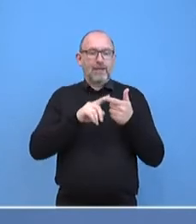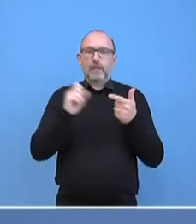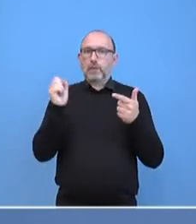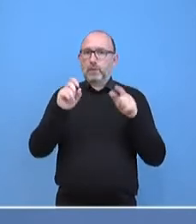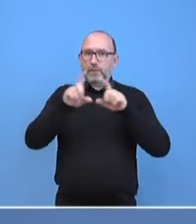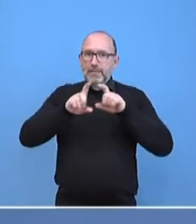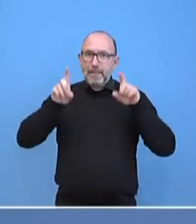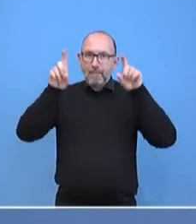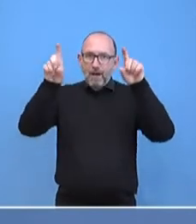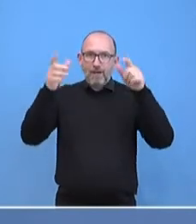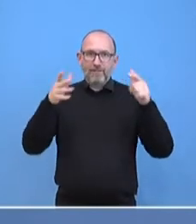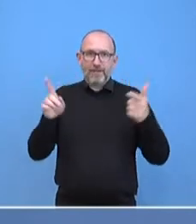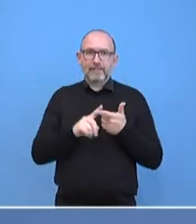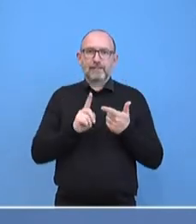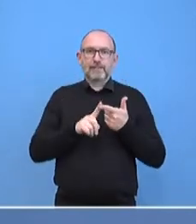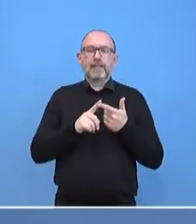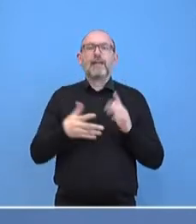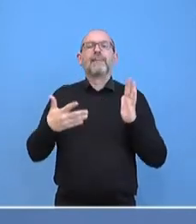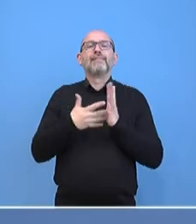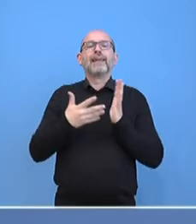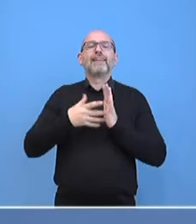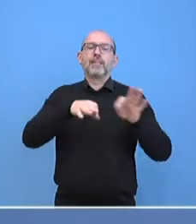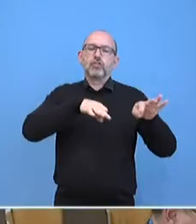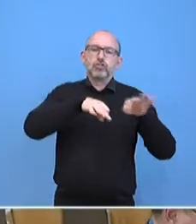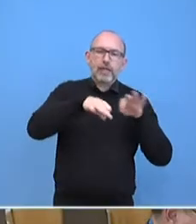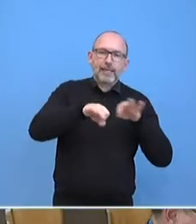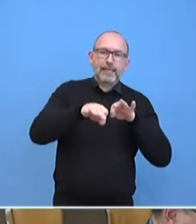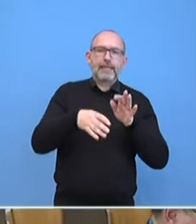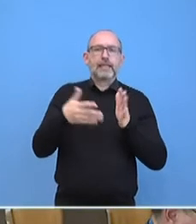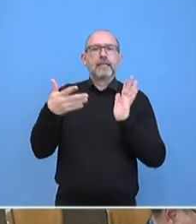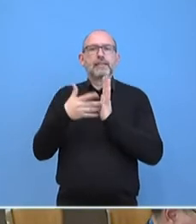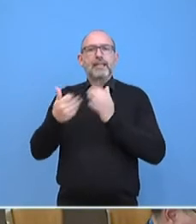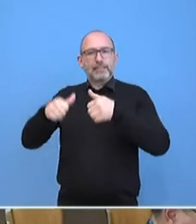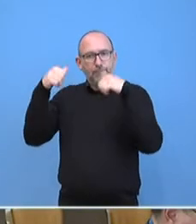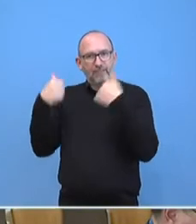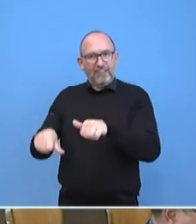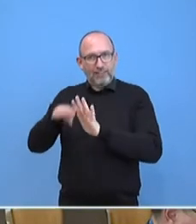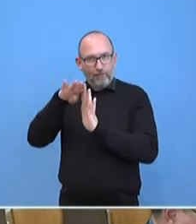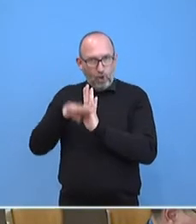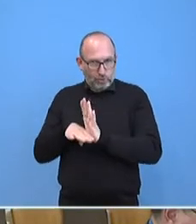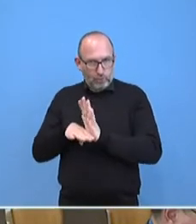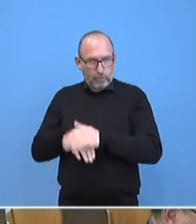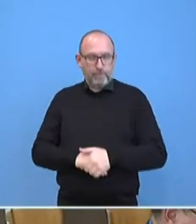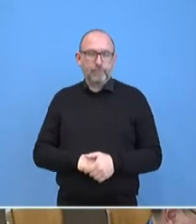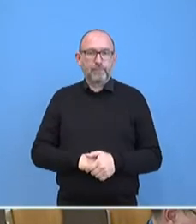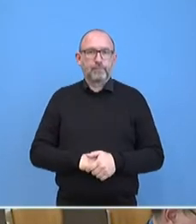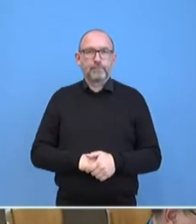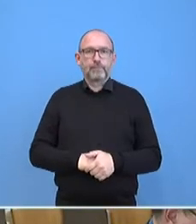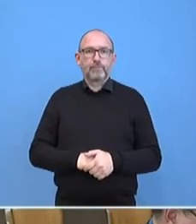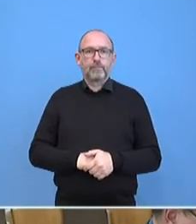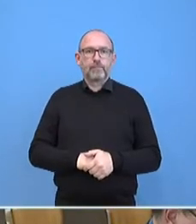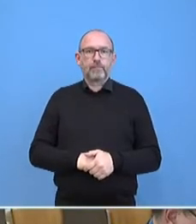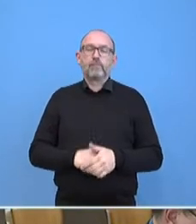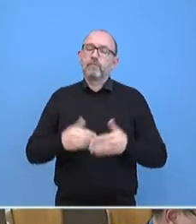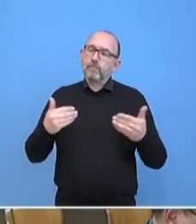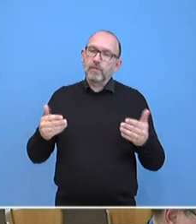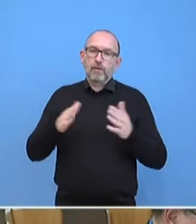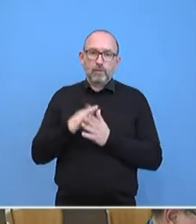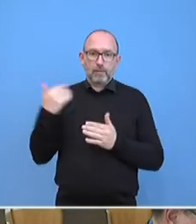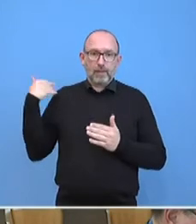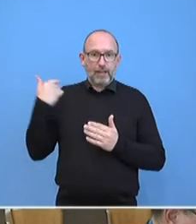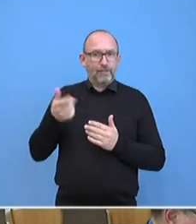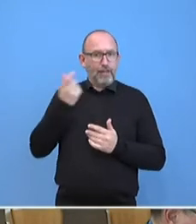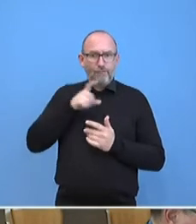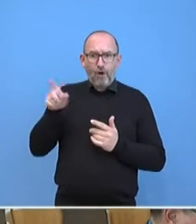Teststrategie, Testpflichtverordnung. Man muss dazu sagen, wir hatten jetzt mehrere Wochen